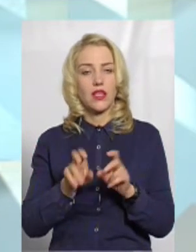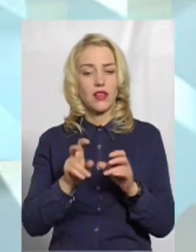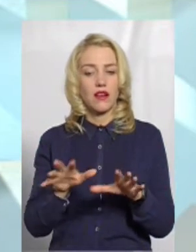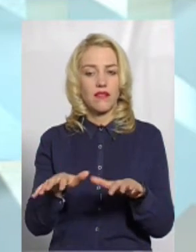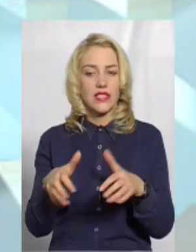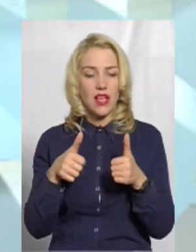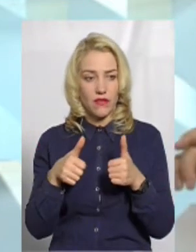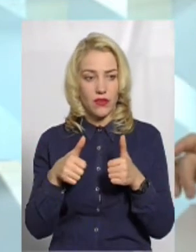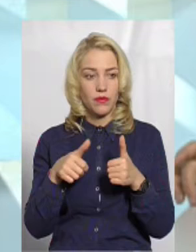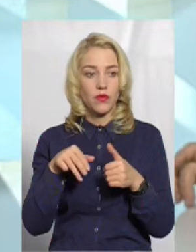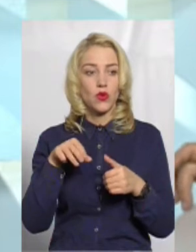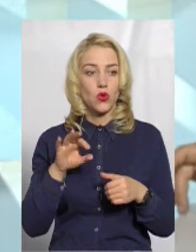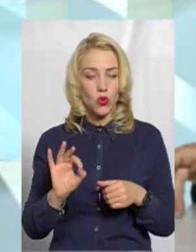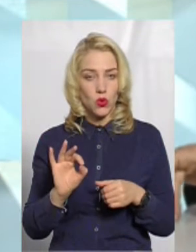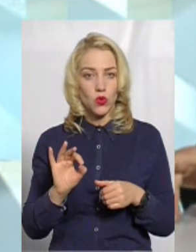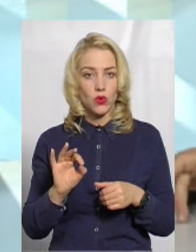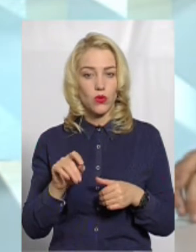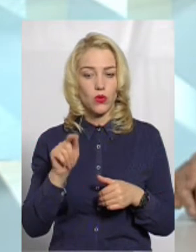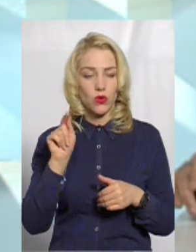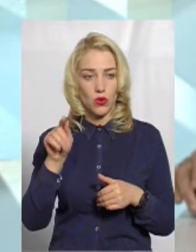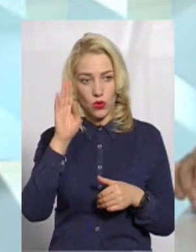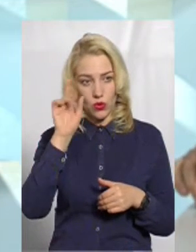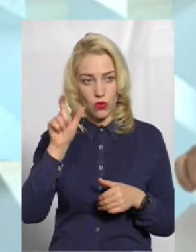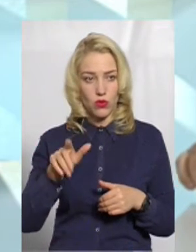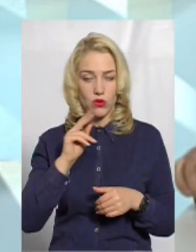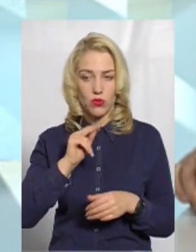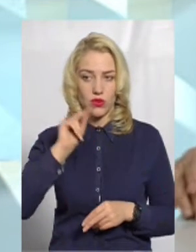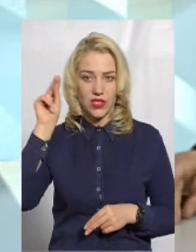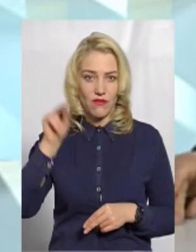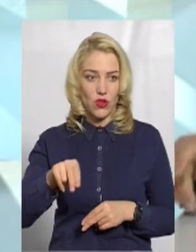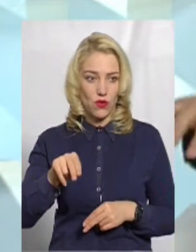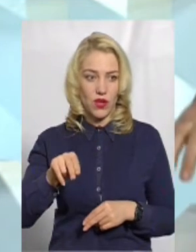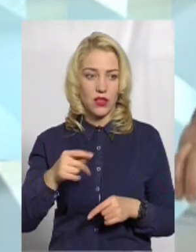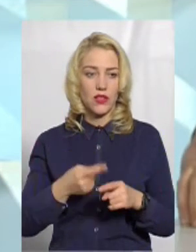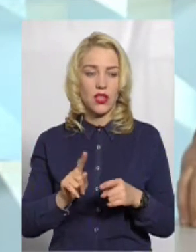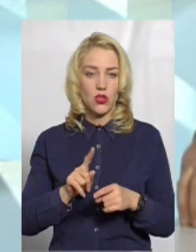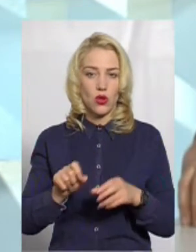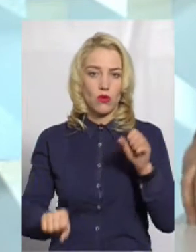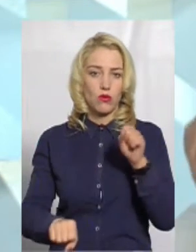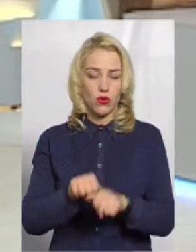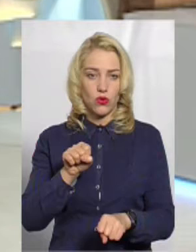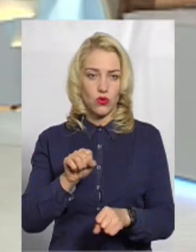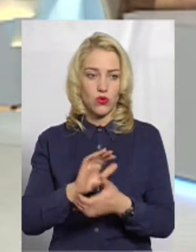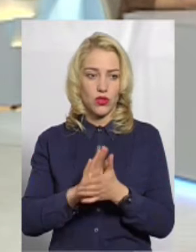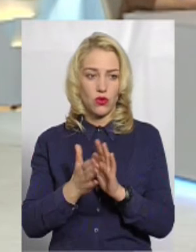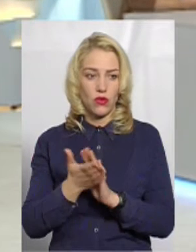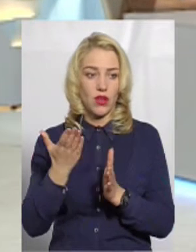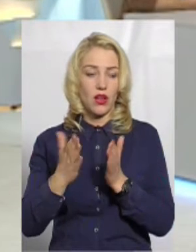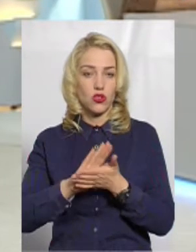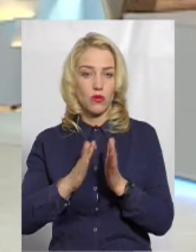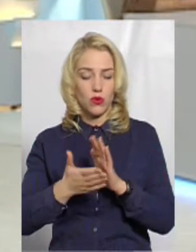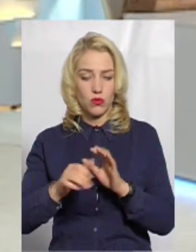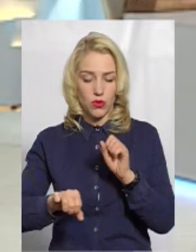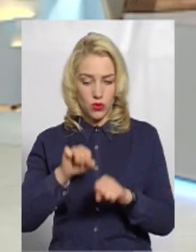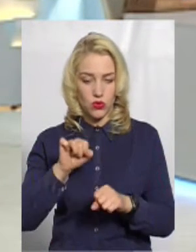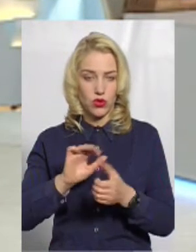він його взяв, то його можна тоді буде звинуватити, звинуватити, що він порушує договір. А коли він порушує договір,